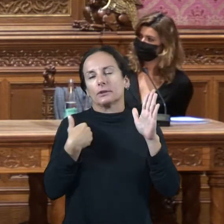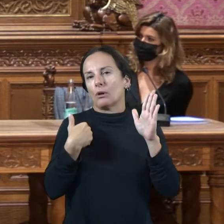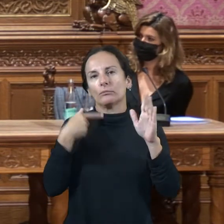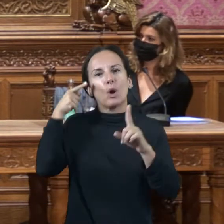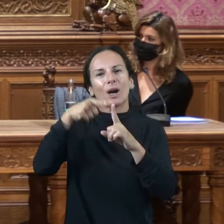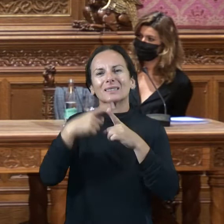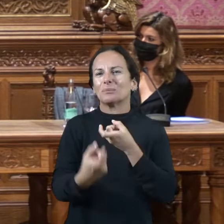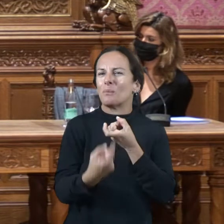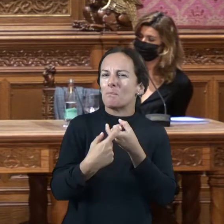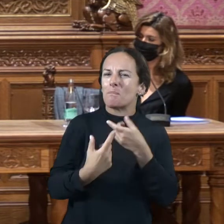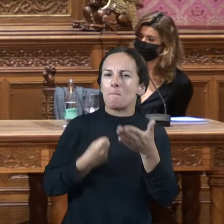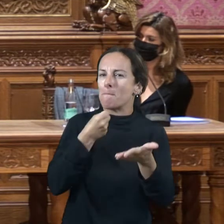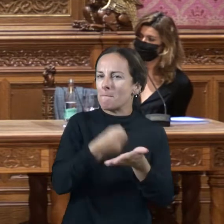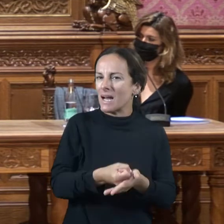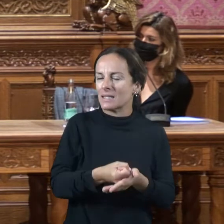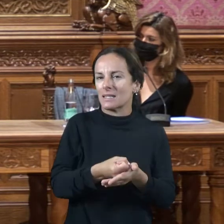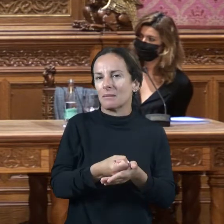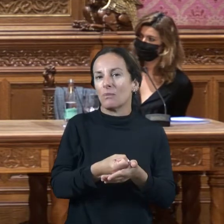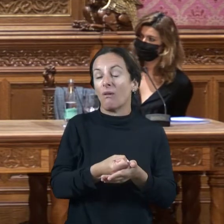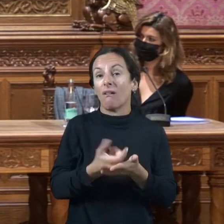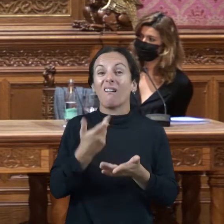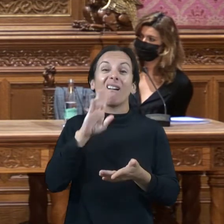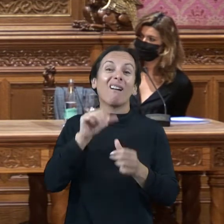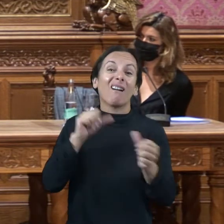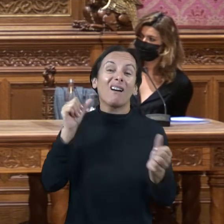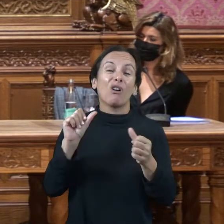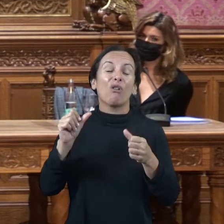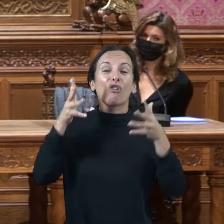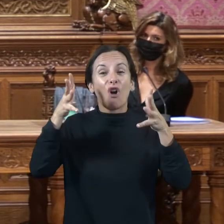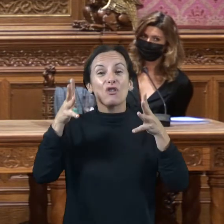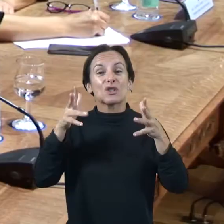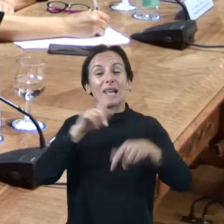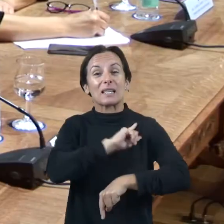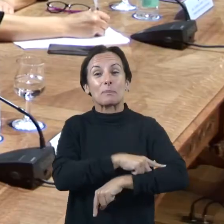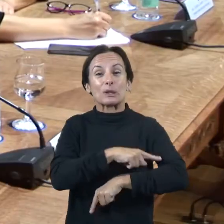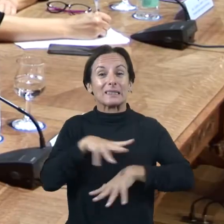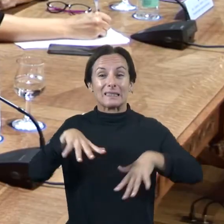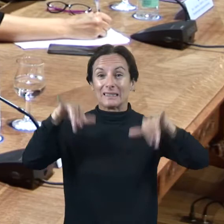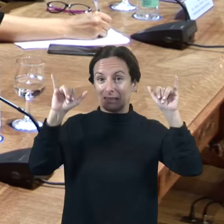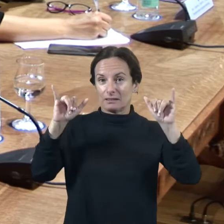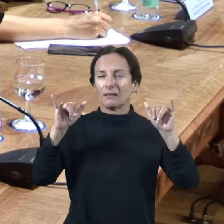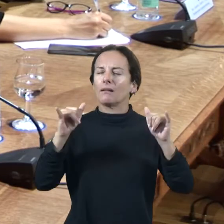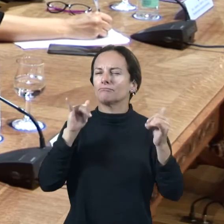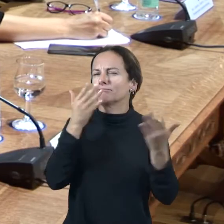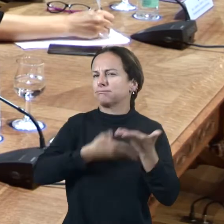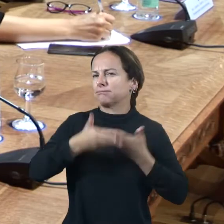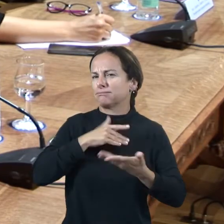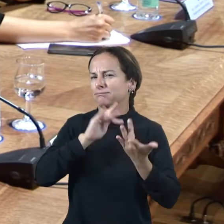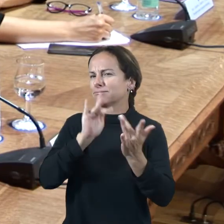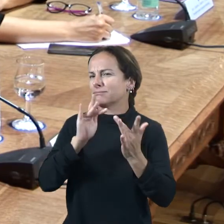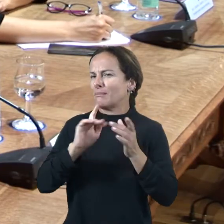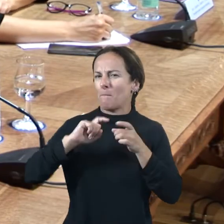possible ja ho han fet sense tenir el consell esportiu per tant no té més sentit encara que ofesar el que faim és regular aquesta